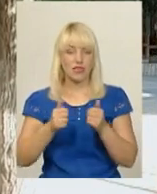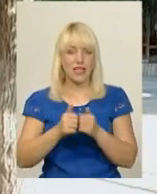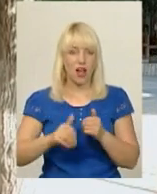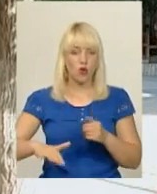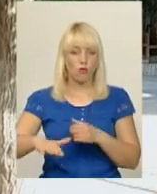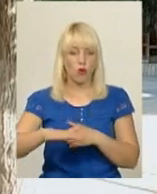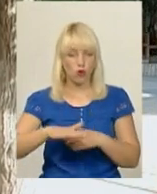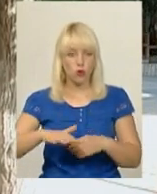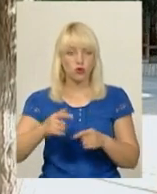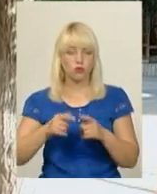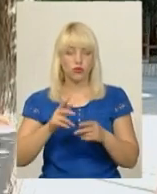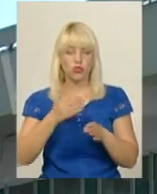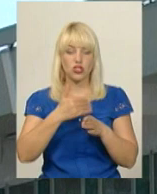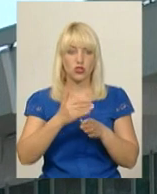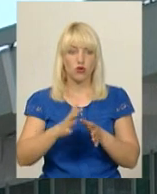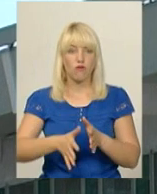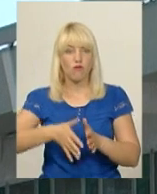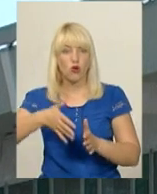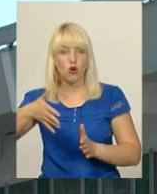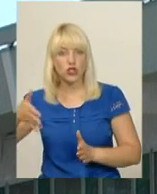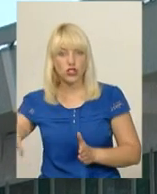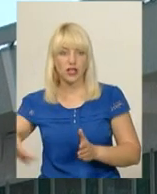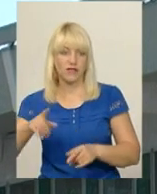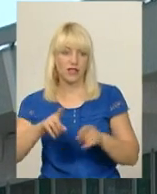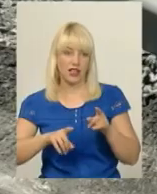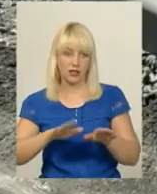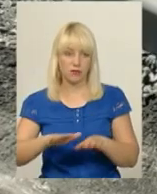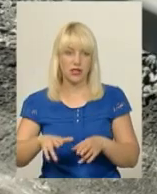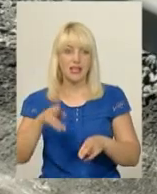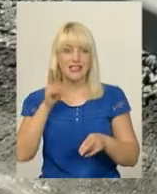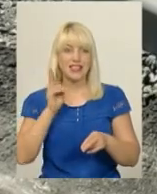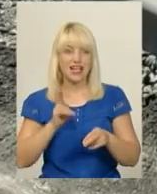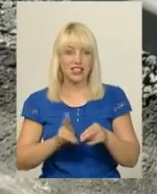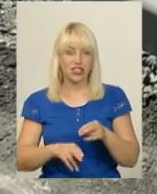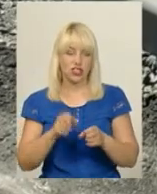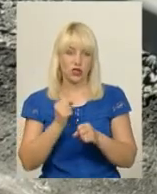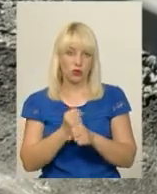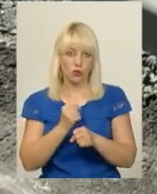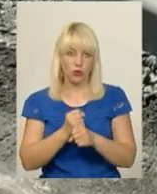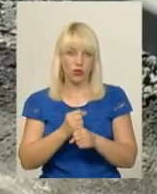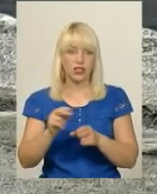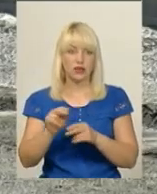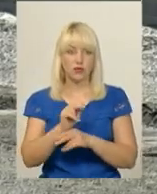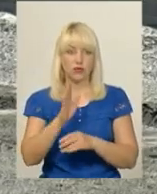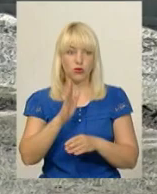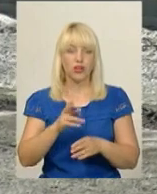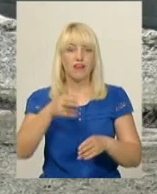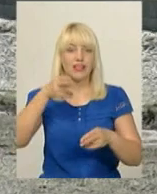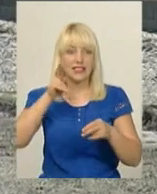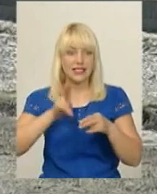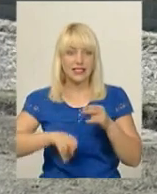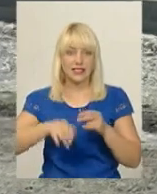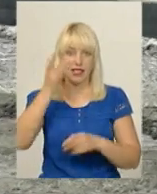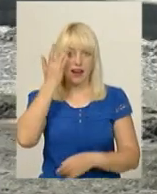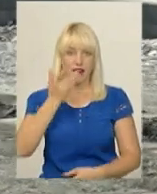розширена в деяких місцях. Закінчити усі роботи з реконструкції провокзальної площі планують наприкінці літа. Дарина Денисенко,